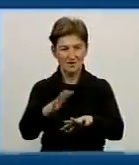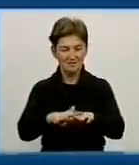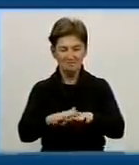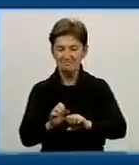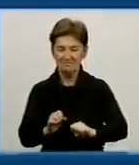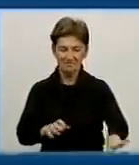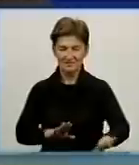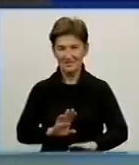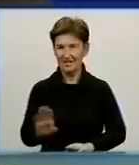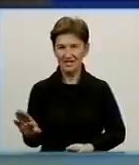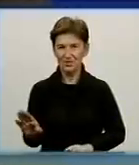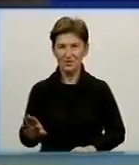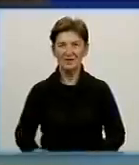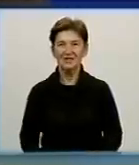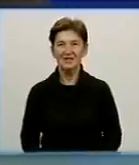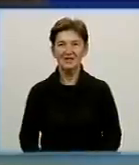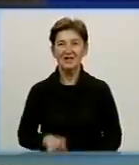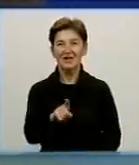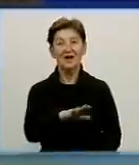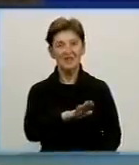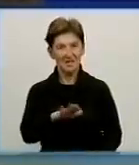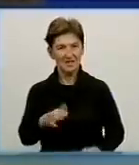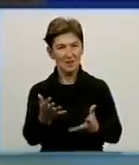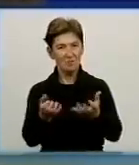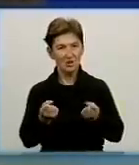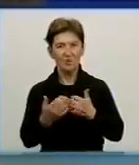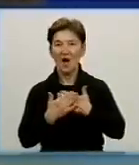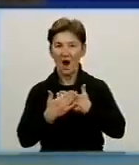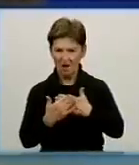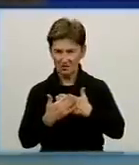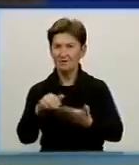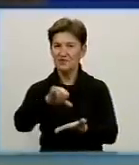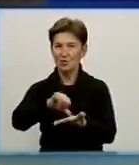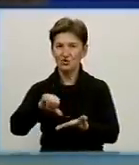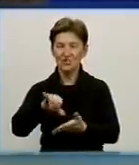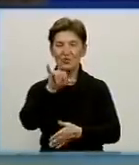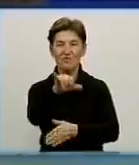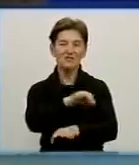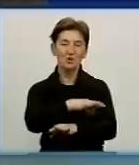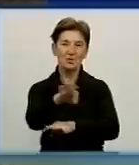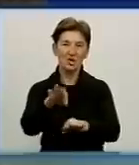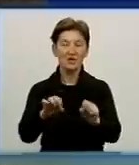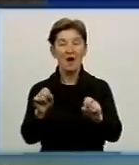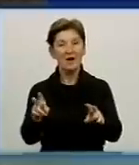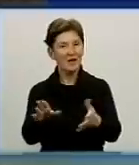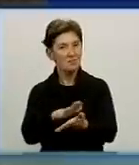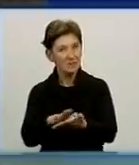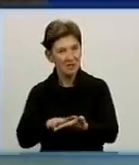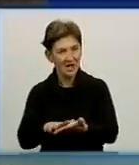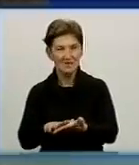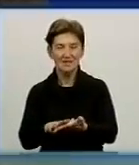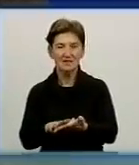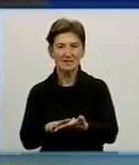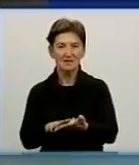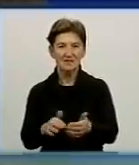узбіччя. Діти активно беруть участь у Ваших проєктах, власне, у тому, як прибирати навколишнє середовище,